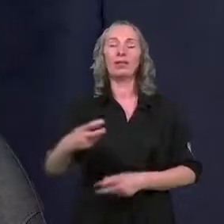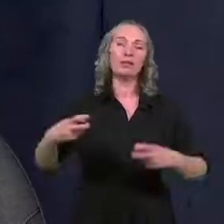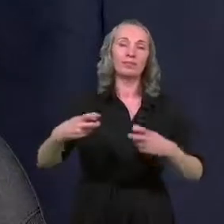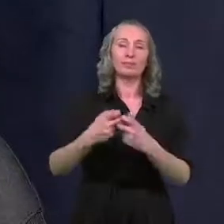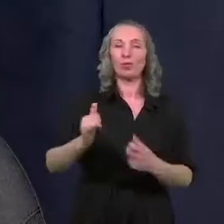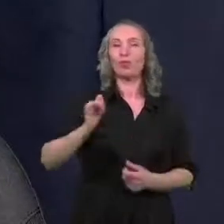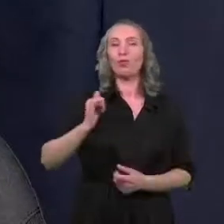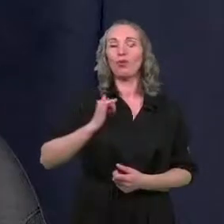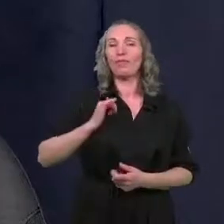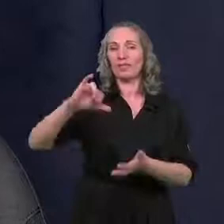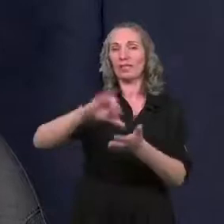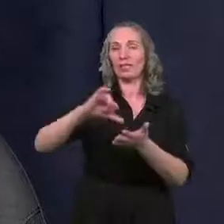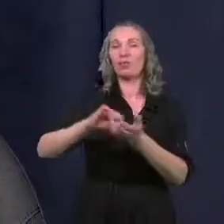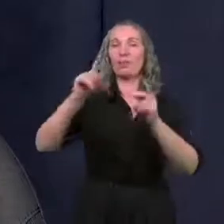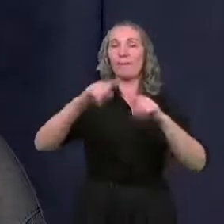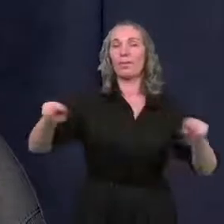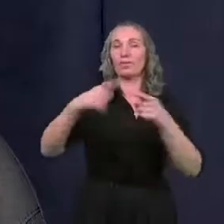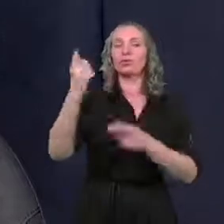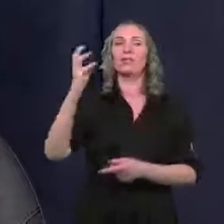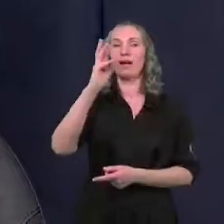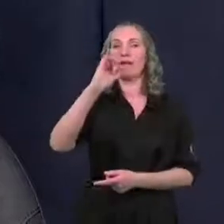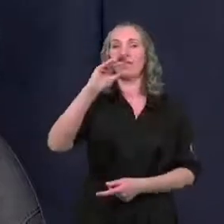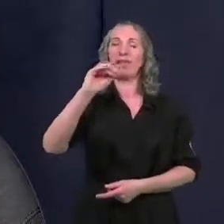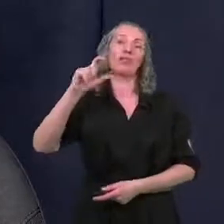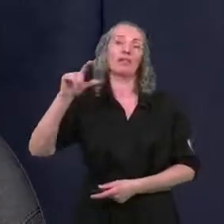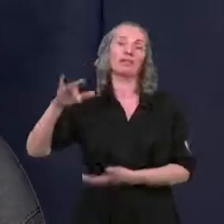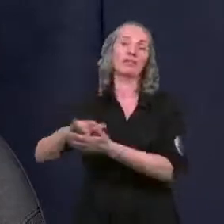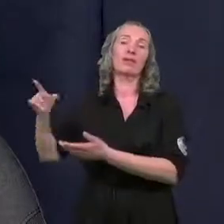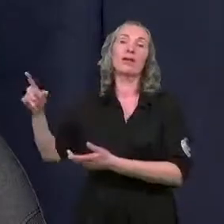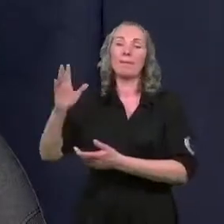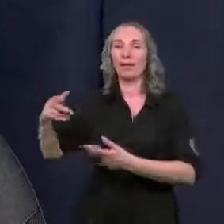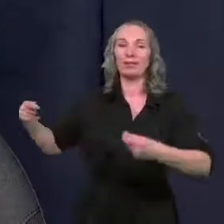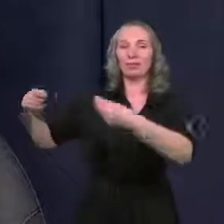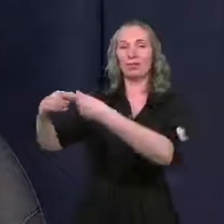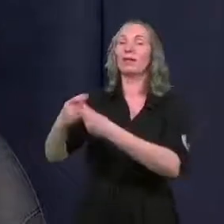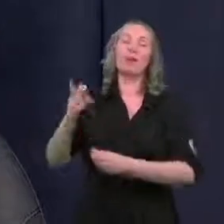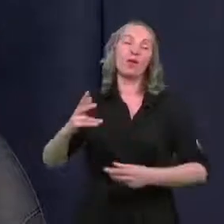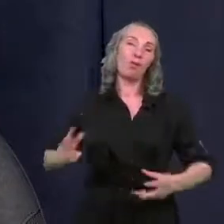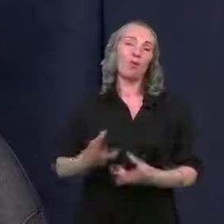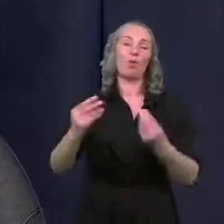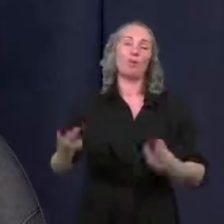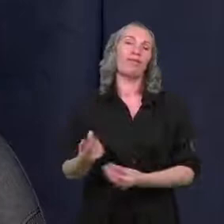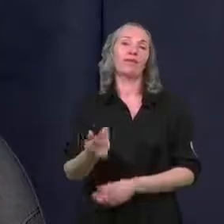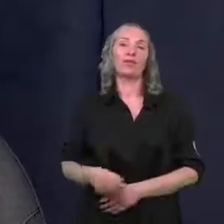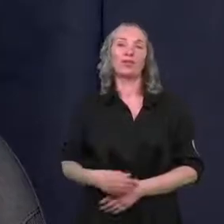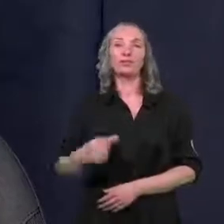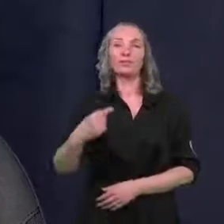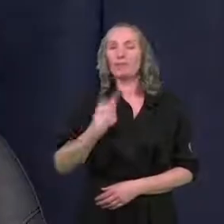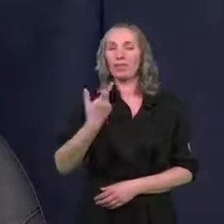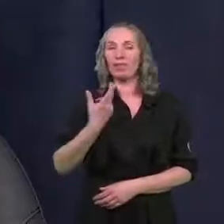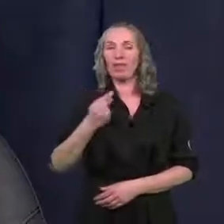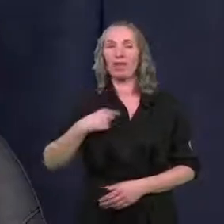Kujawskim Centrum Muzyki w Wieńcu i uważam, będzie to znacznie łatwiejsze. My oczywiście nie